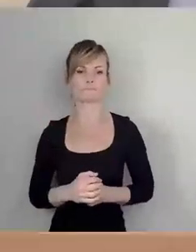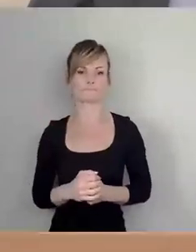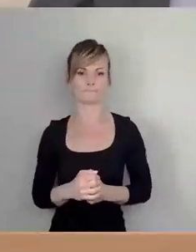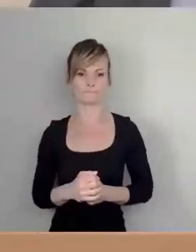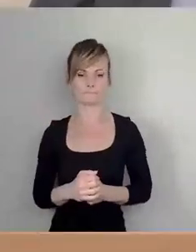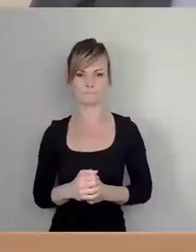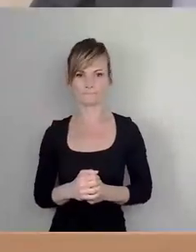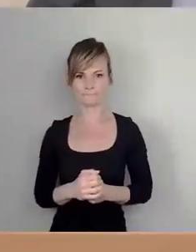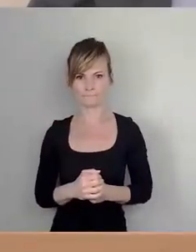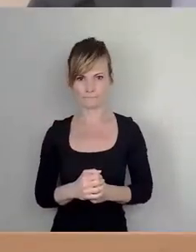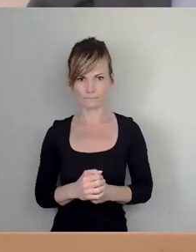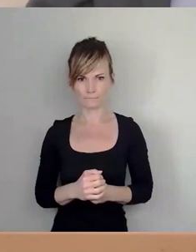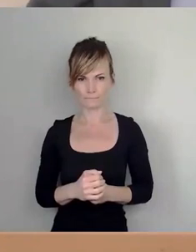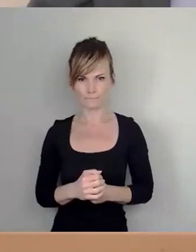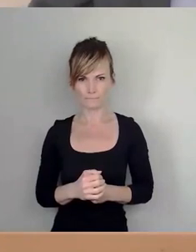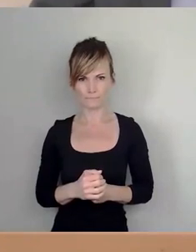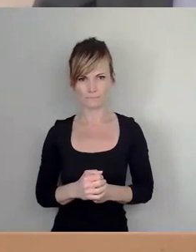Okay, dann gibt es weitere.